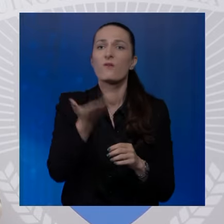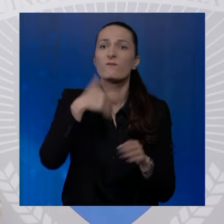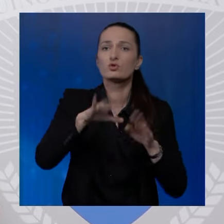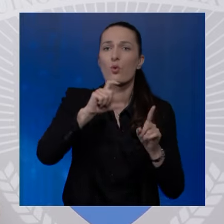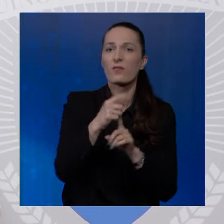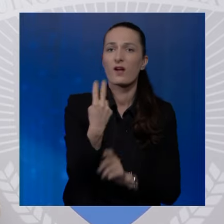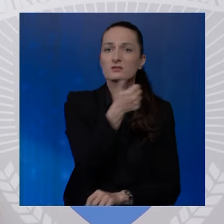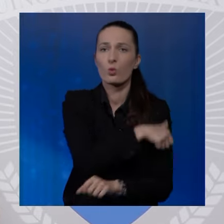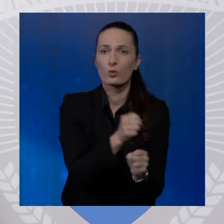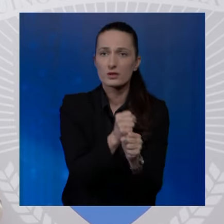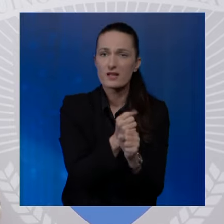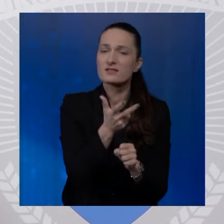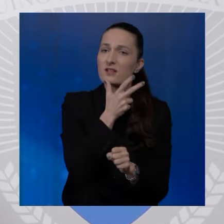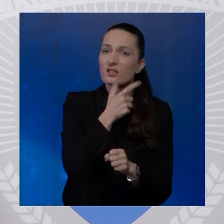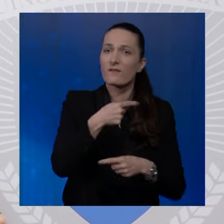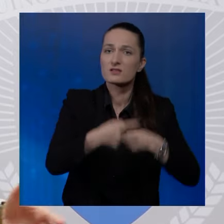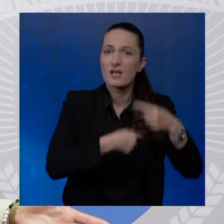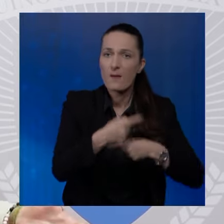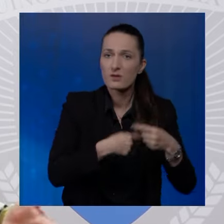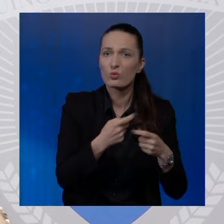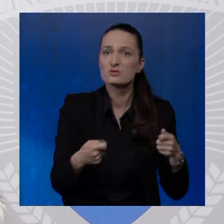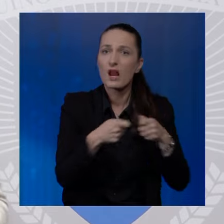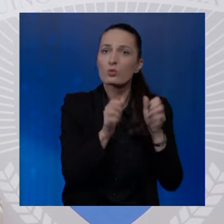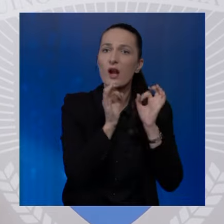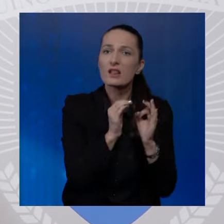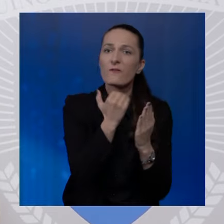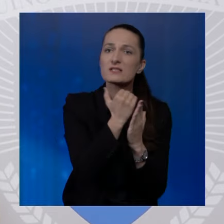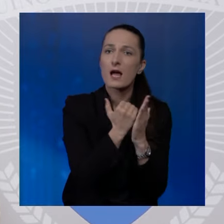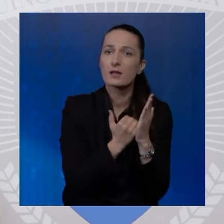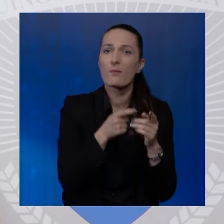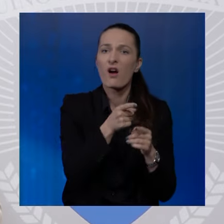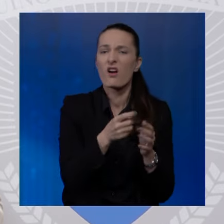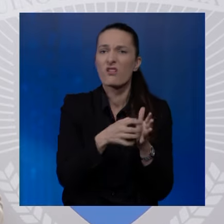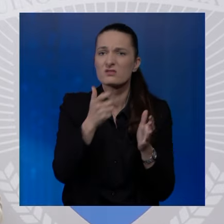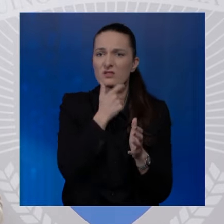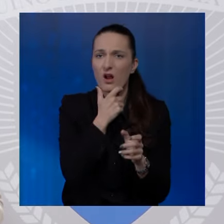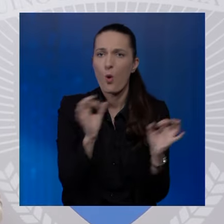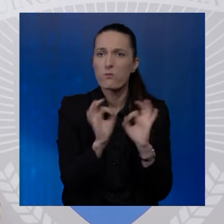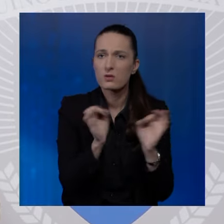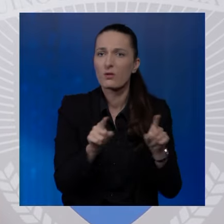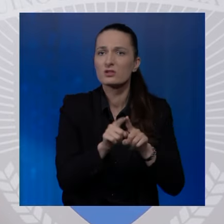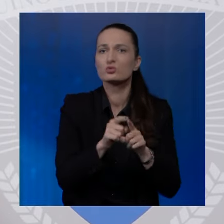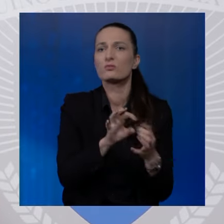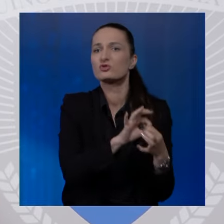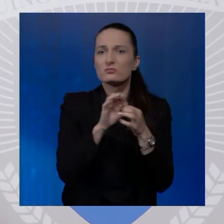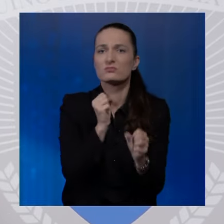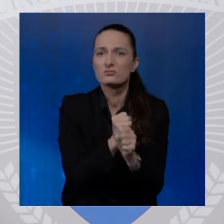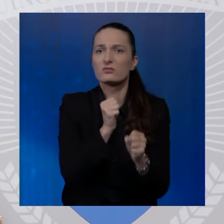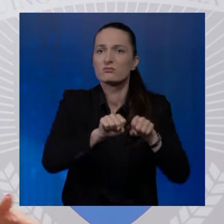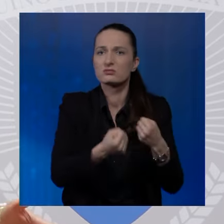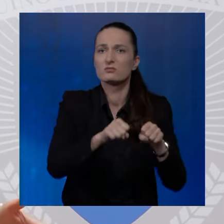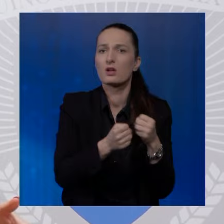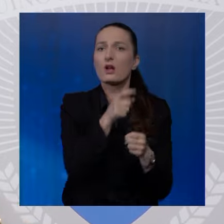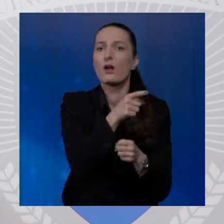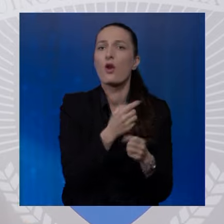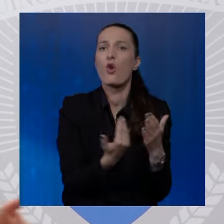zahtjeva zamjenu u skladu sa relevantnim standardima. Tako da otrojala oprema sklona i čestim kvarovima, što iziskuje dodatne troškove kako